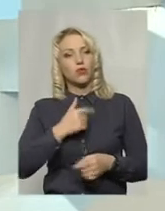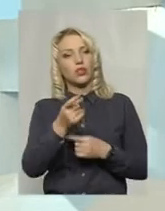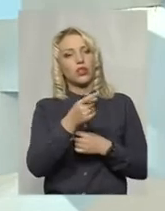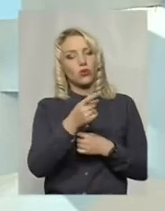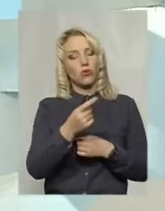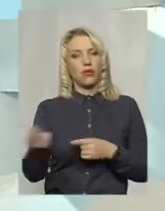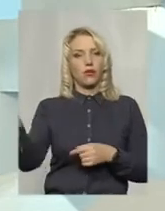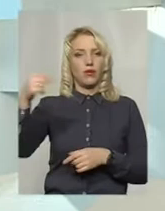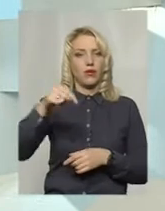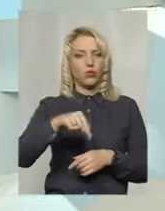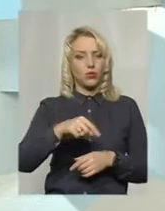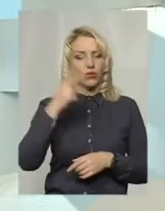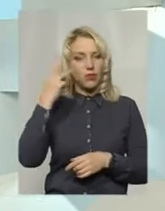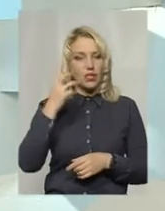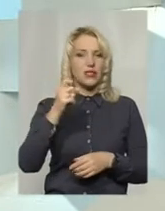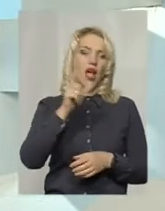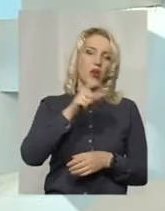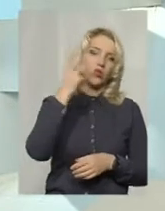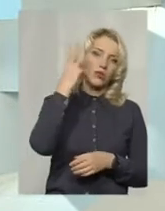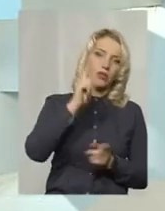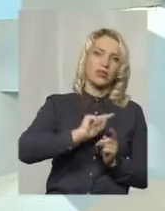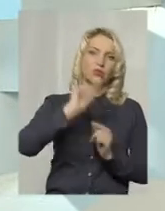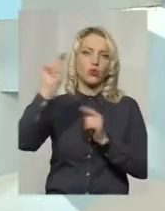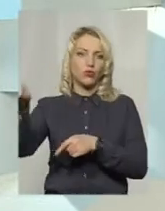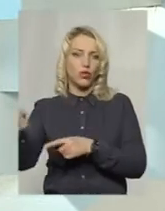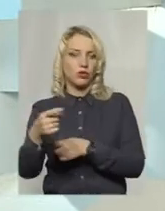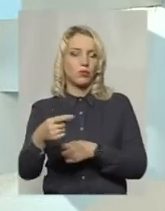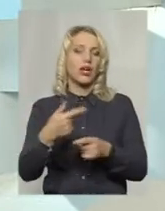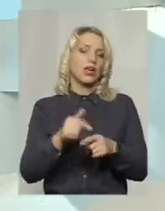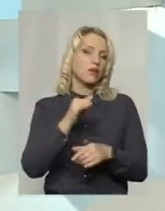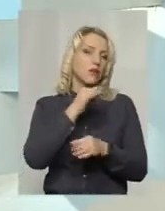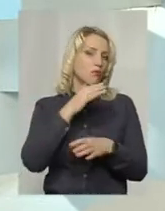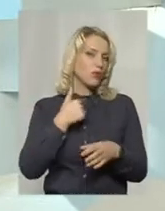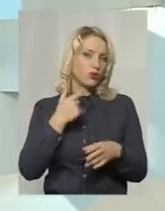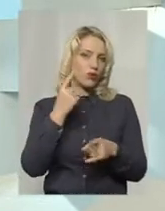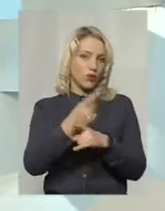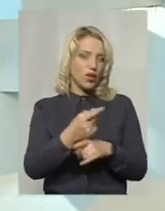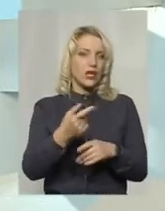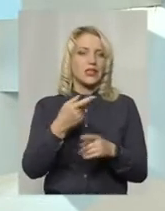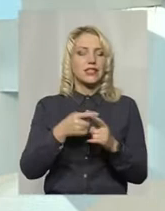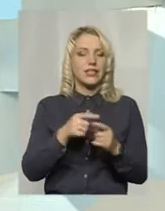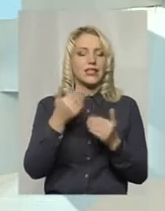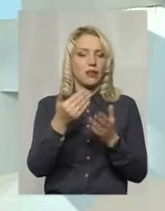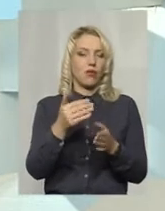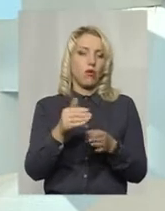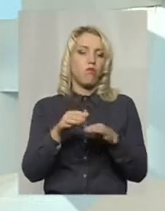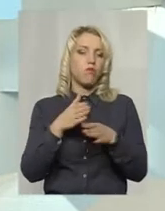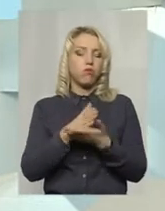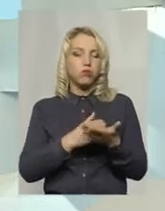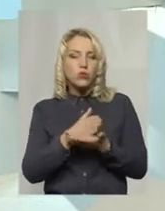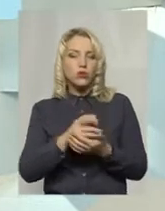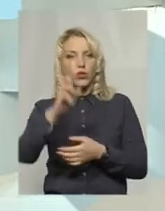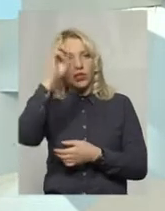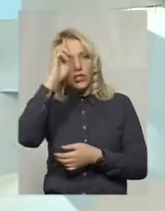отримувати їх в Хмельницькому, а в Хмельницькому – в Тернополі. ми цей процес зупинити не можемо. Їх ці послуги держава або